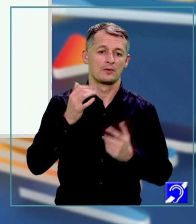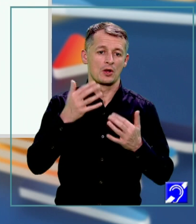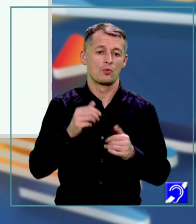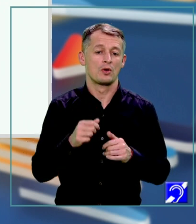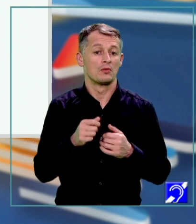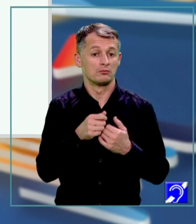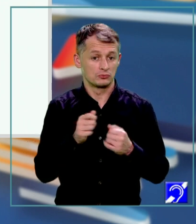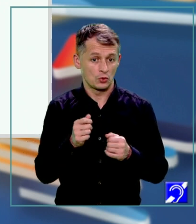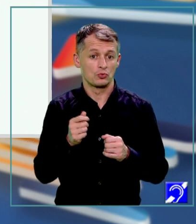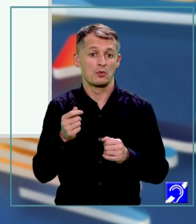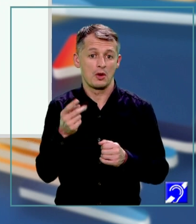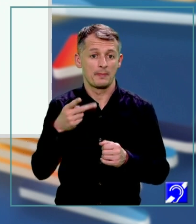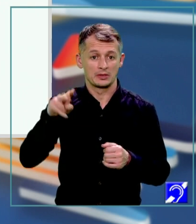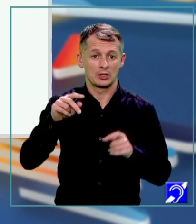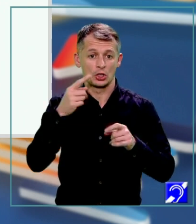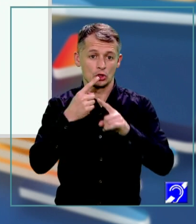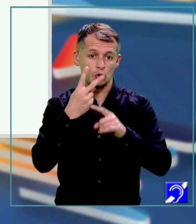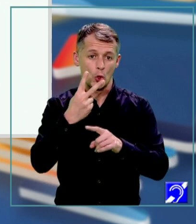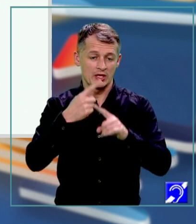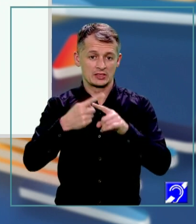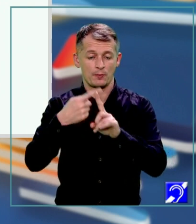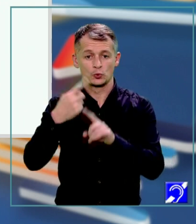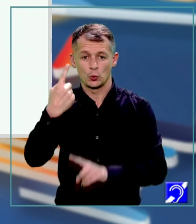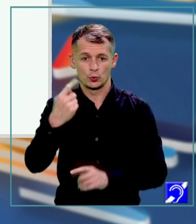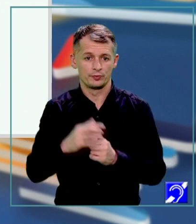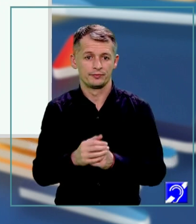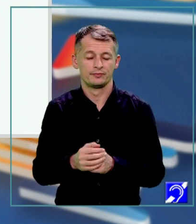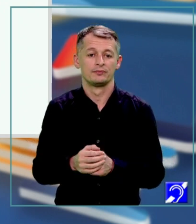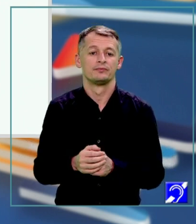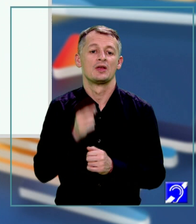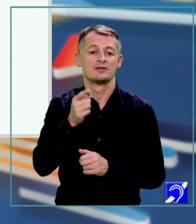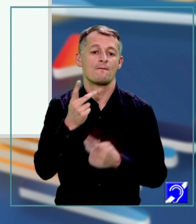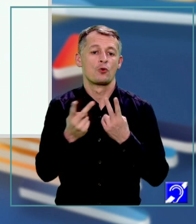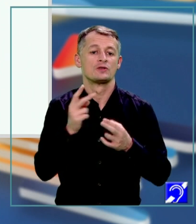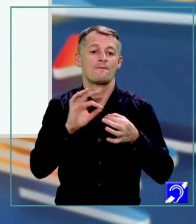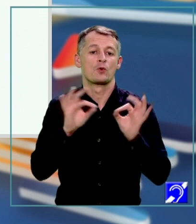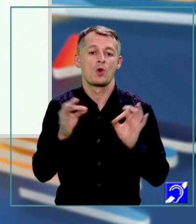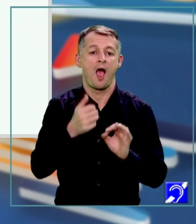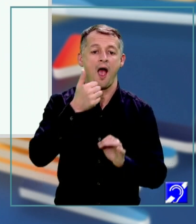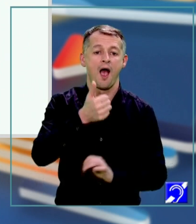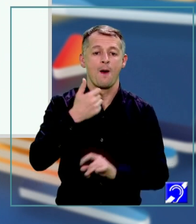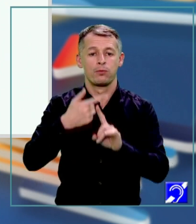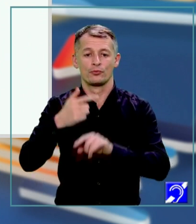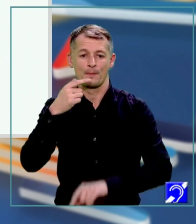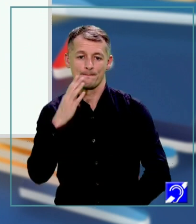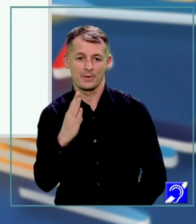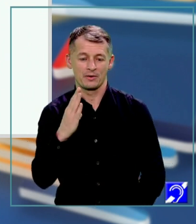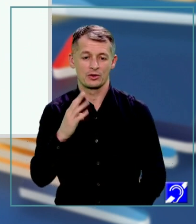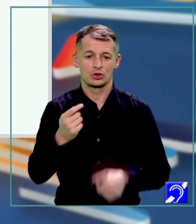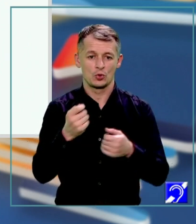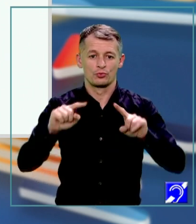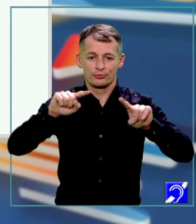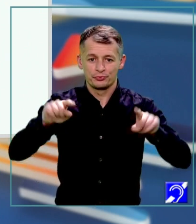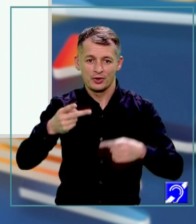totul la pătrat. Deci aici vom folosi formula A plus B, totul la puterea a